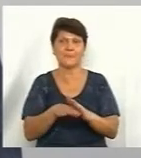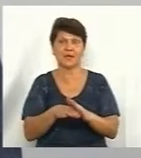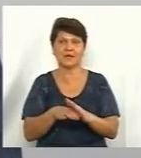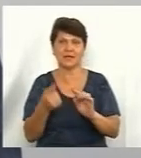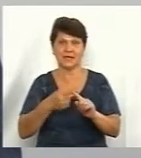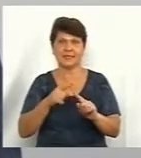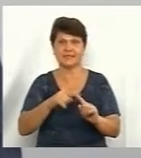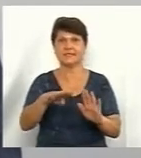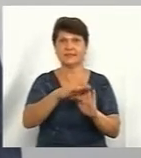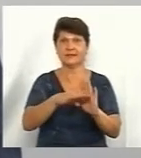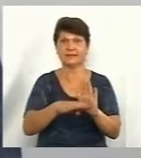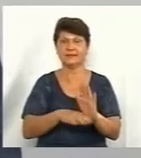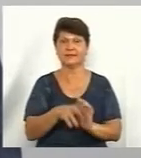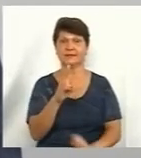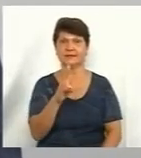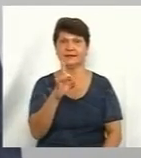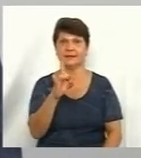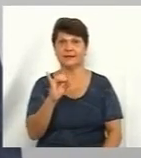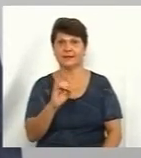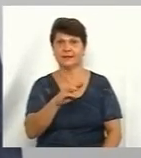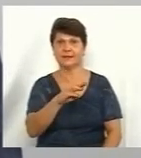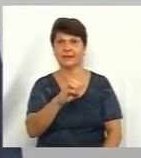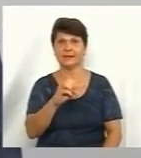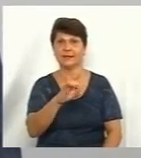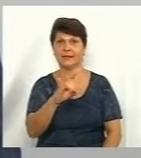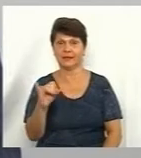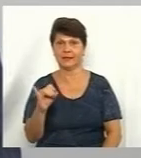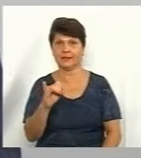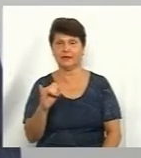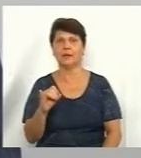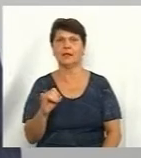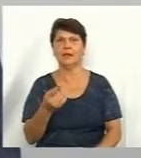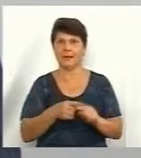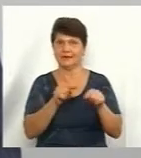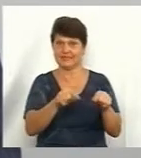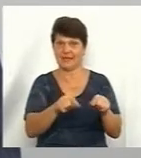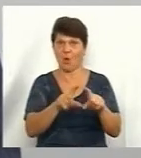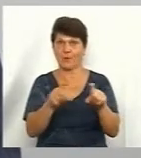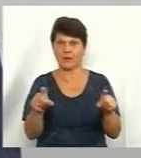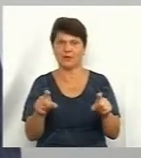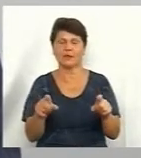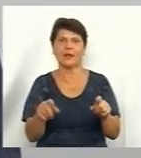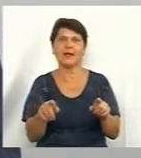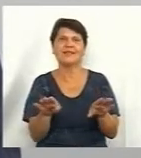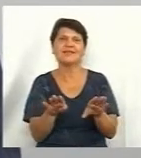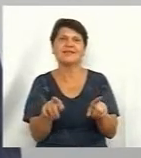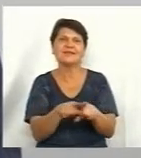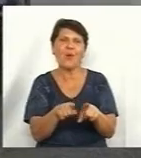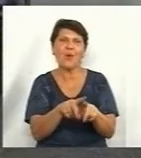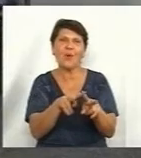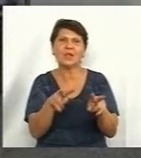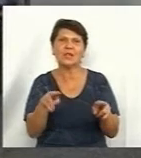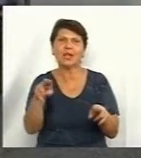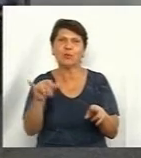критерії, і якраз міністерство... Цей об'єкт? Такого типу об'єкти підпадають. Тобто це що? Це